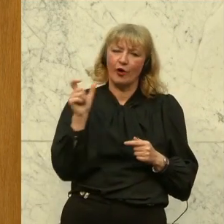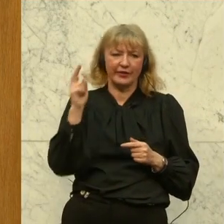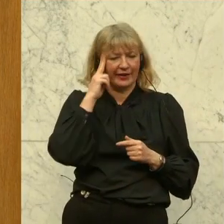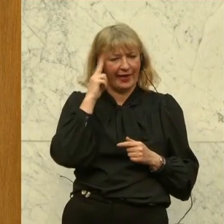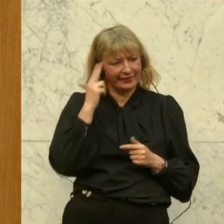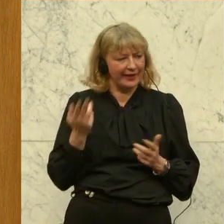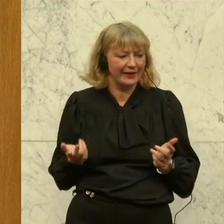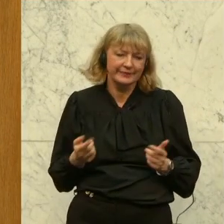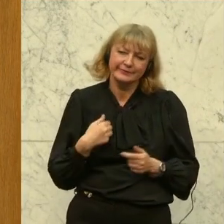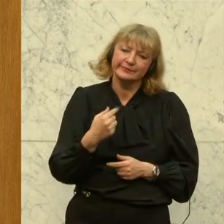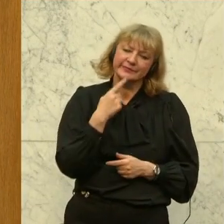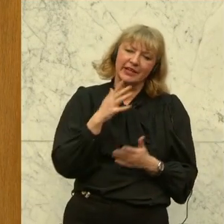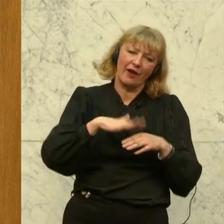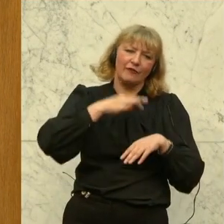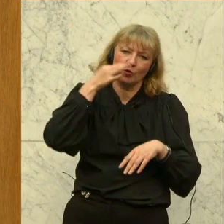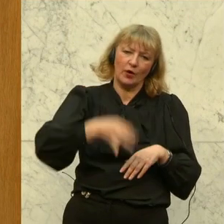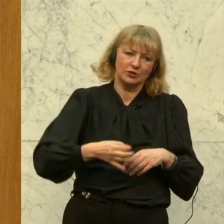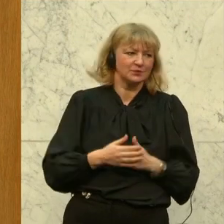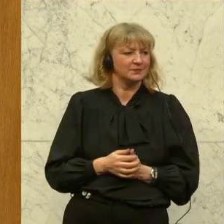also sage ich es auf Deutsch.